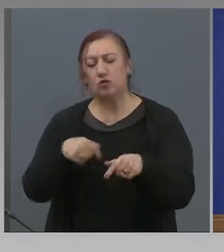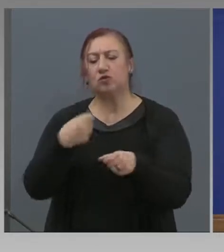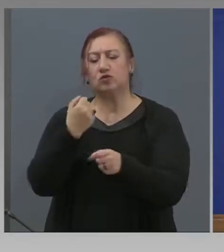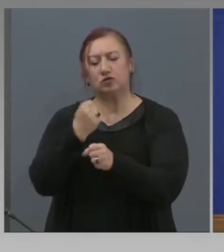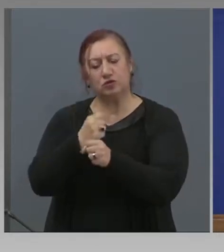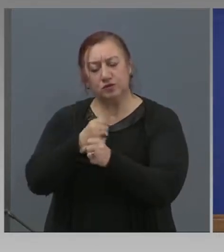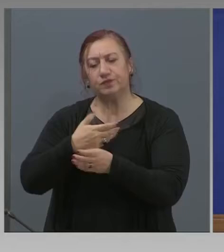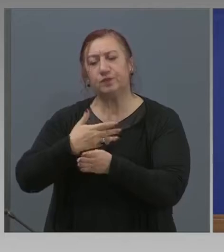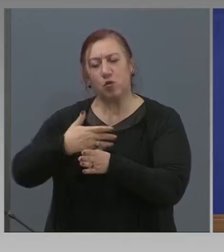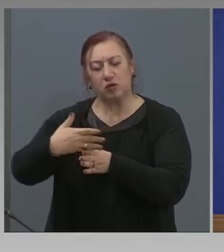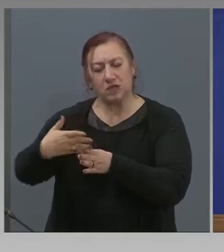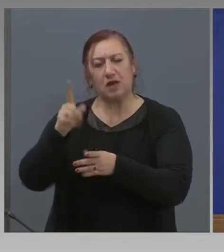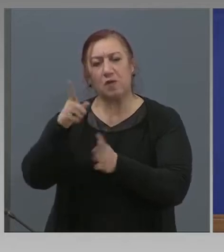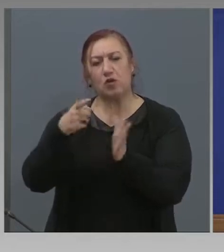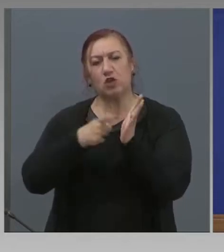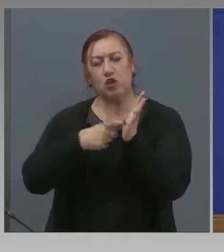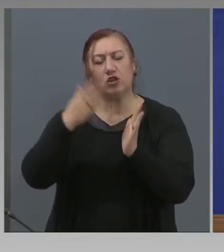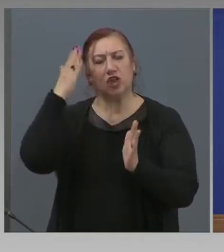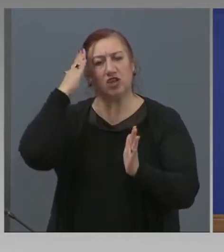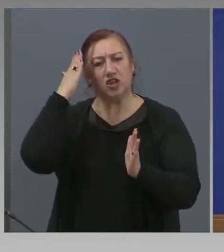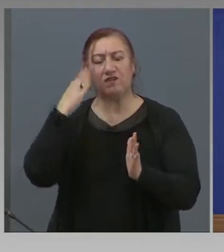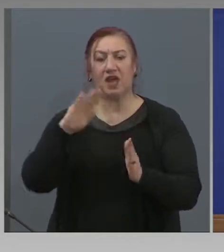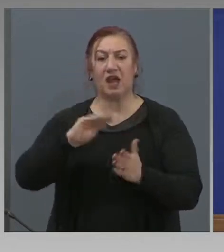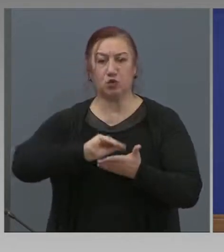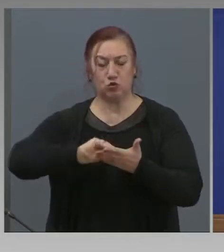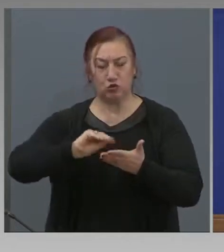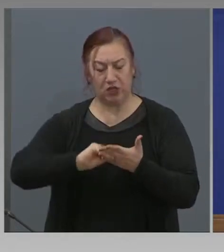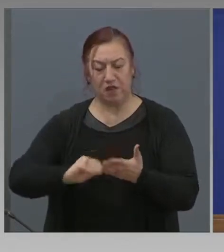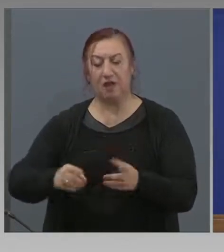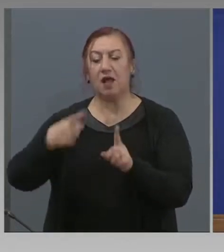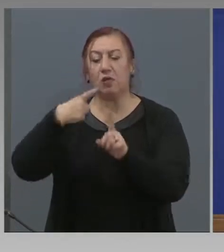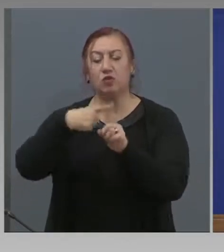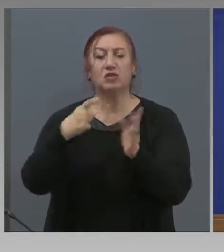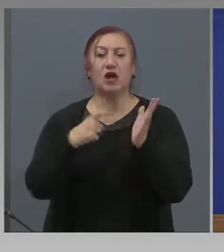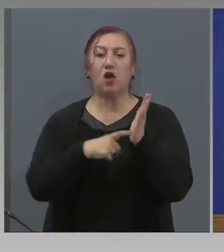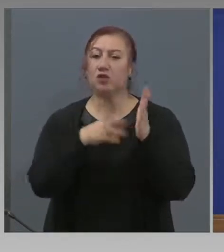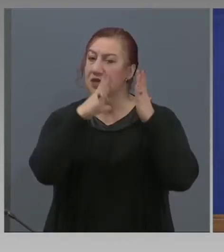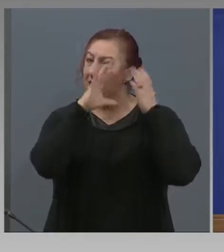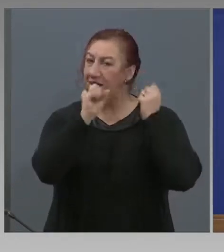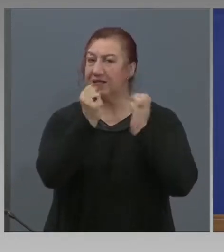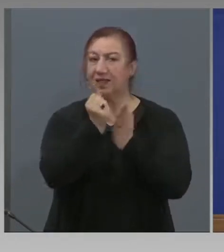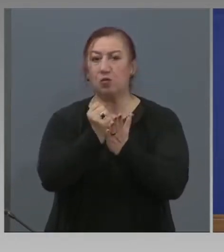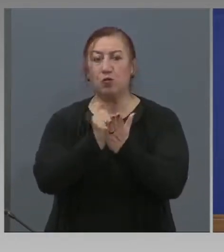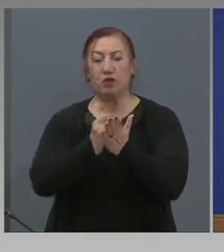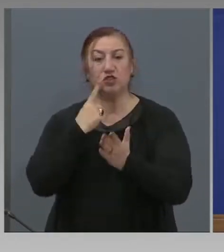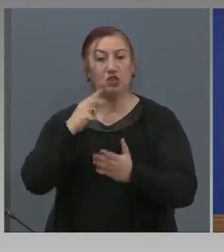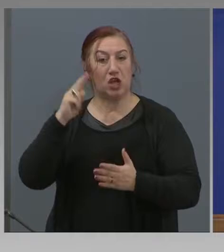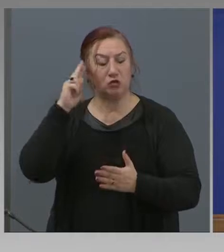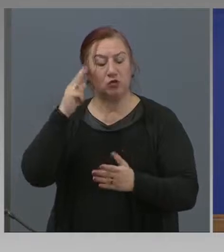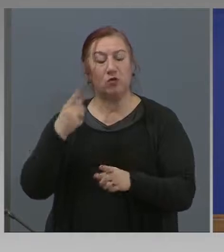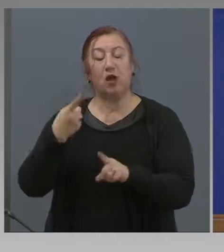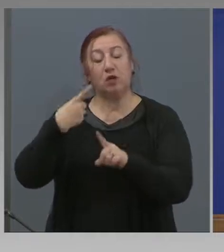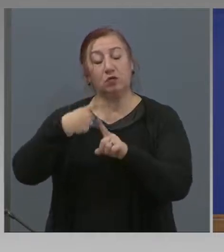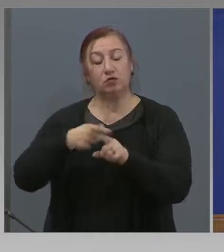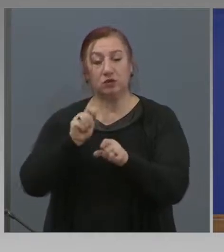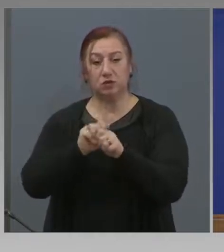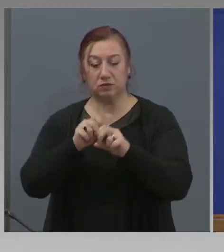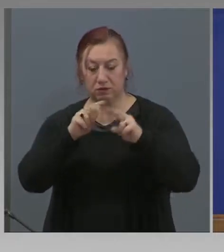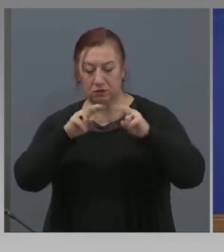закона за държавния служител, закона за дипломатическата служба, чрез образуване на дисциплинарно производство.